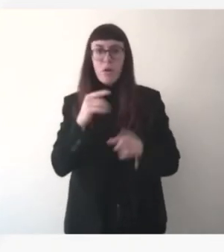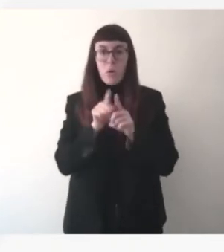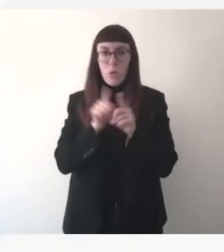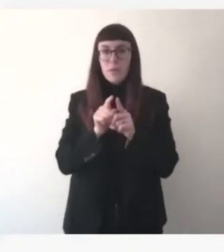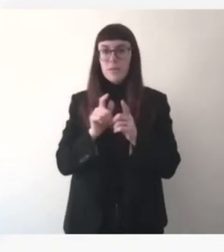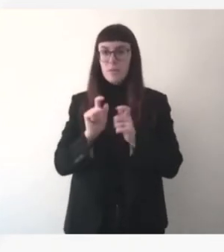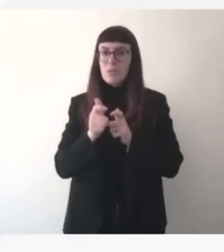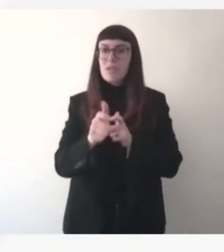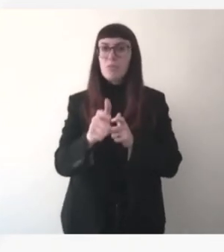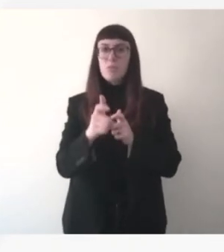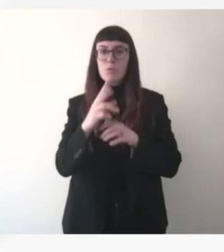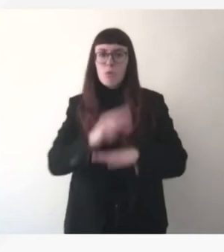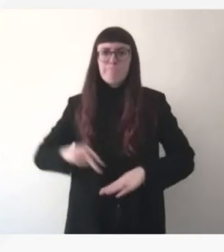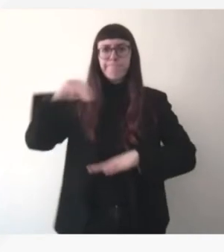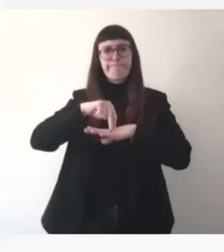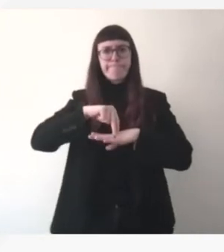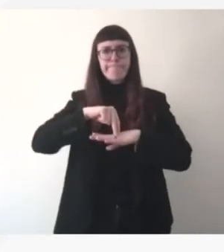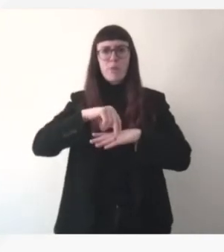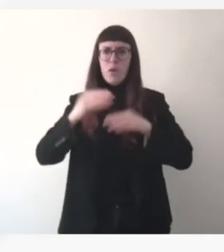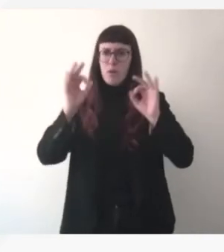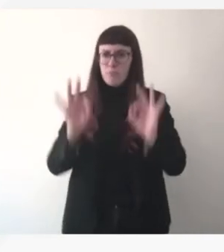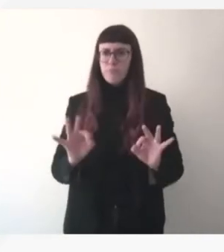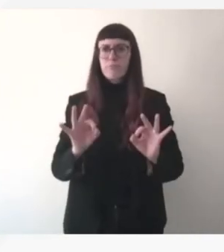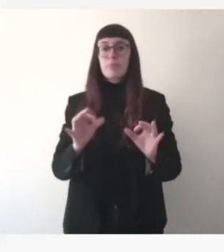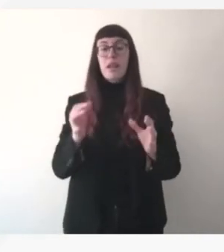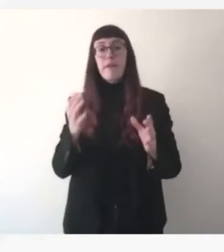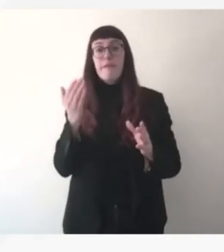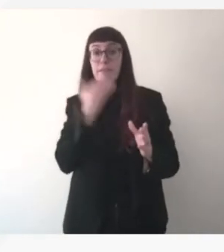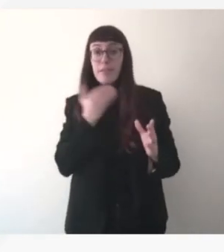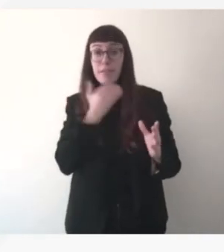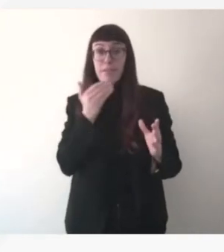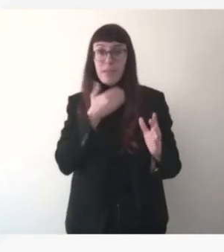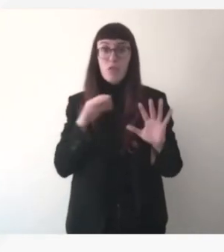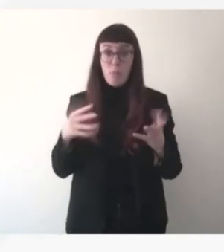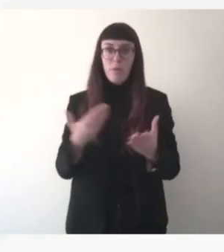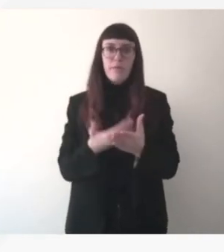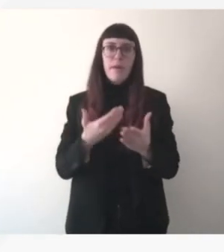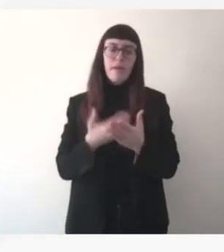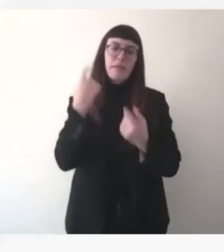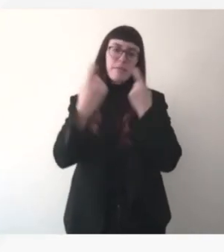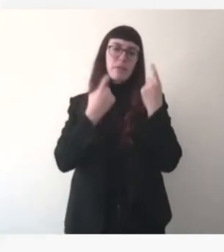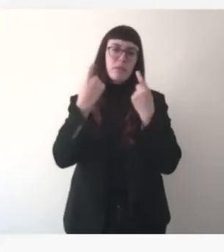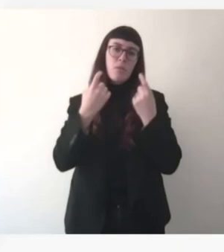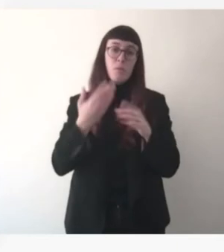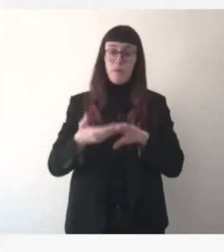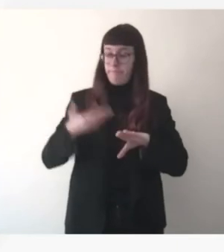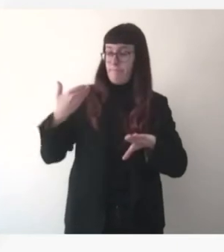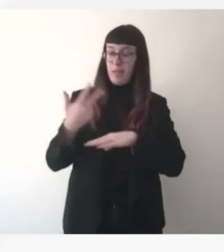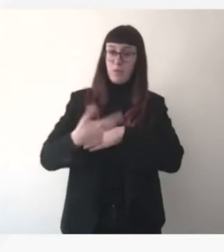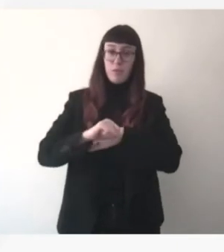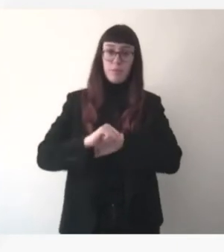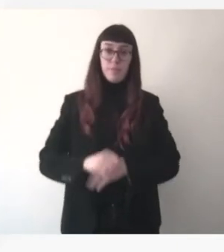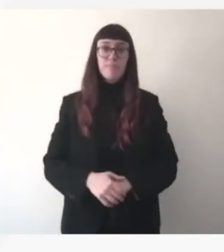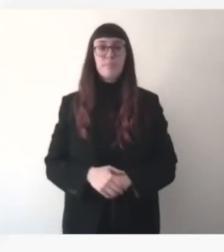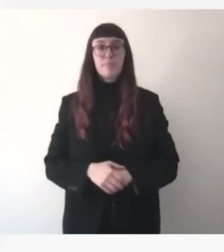extrêmement rapidement prévenue et pouvoir réagir extrêmement rapidement en cas de problème. Cela peut concerner